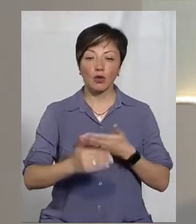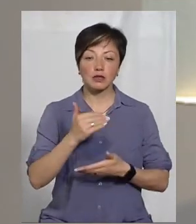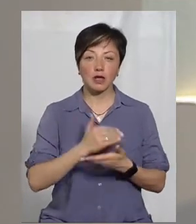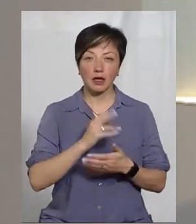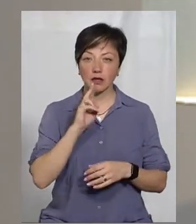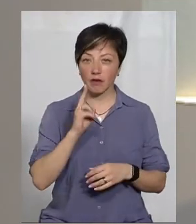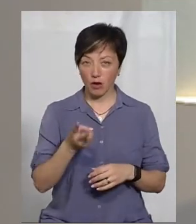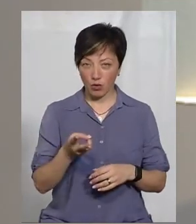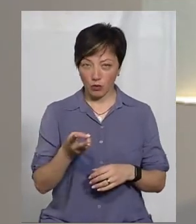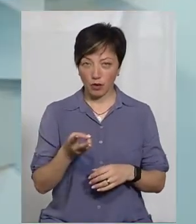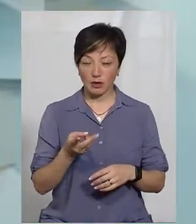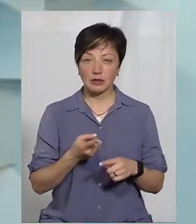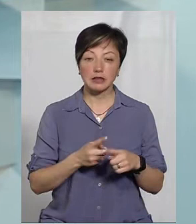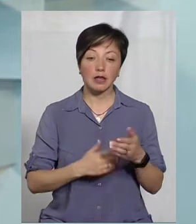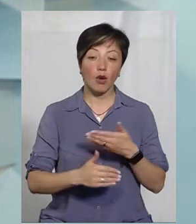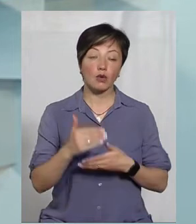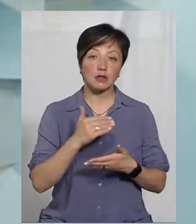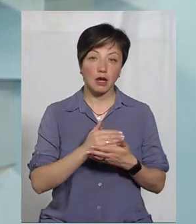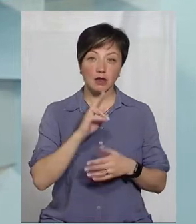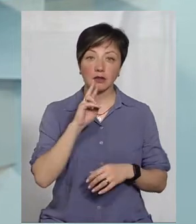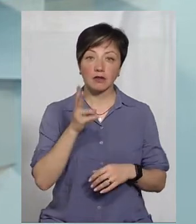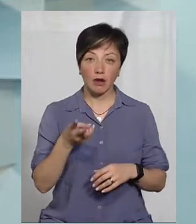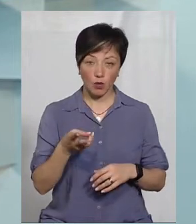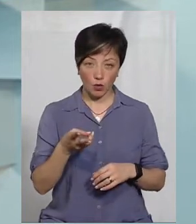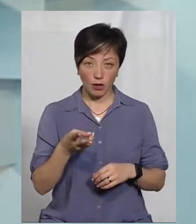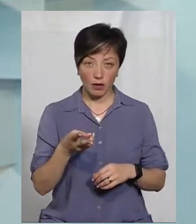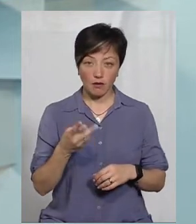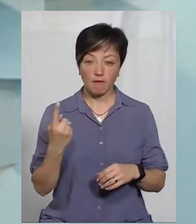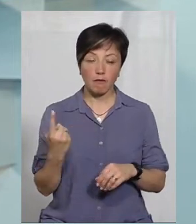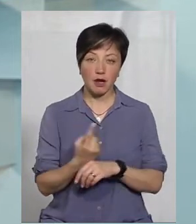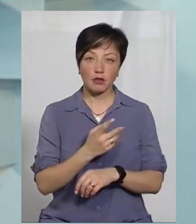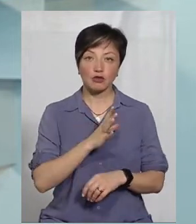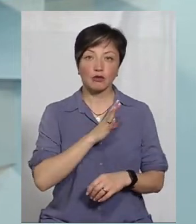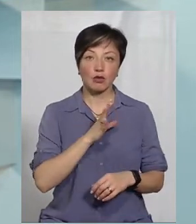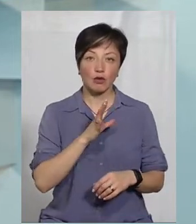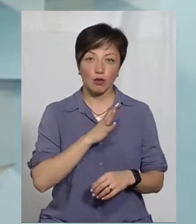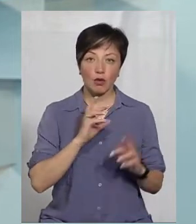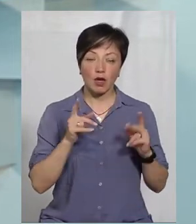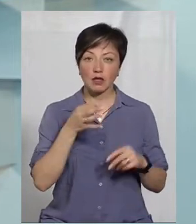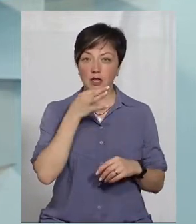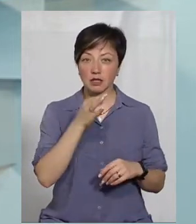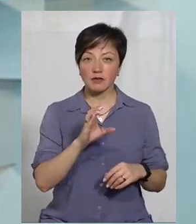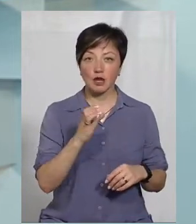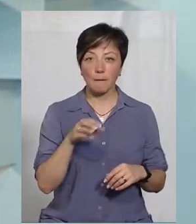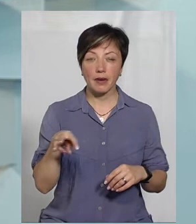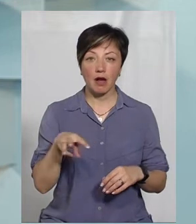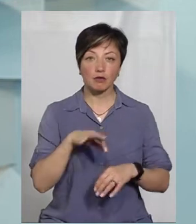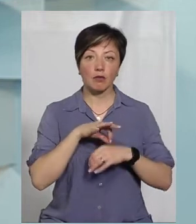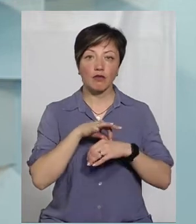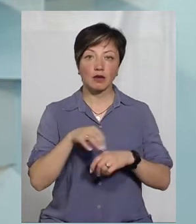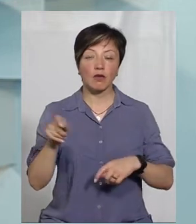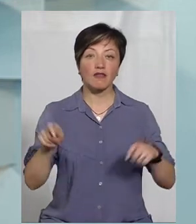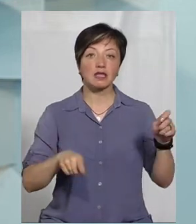роки. Так, ну, власне, це якраз цей період. два роки, вперше було вже, як зазначив Сергій Михайлович, проведено